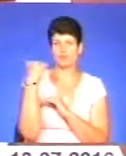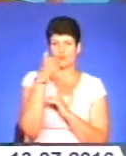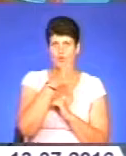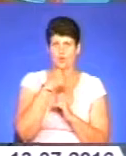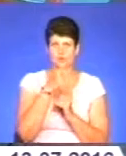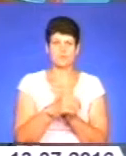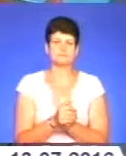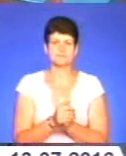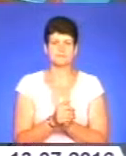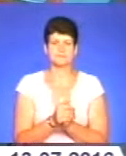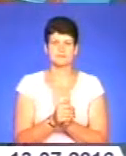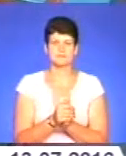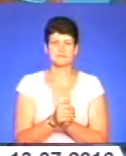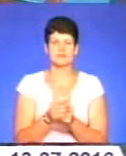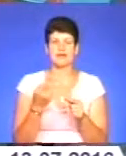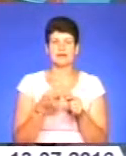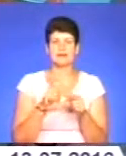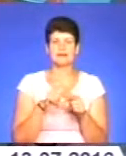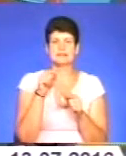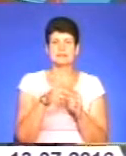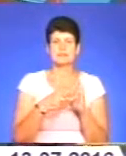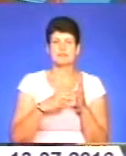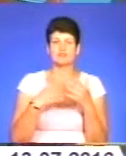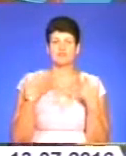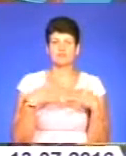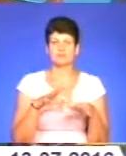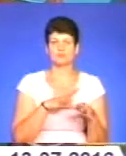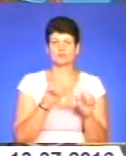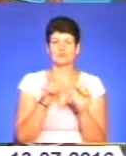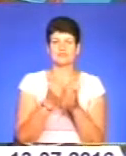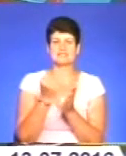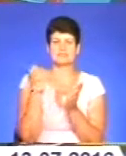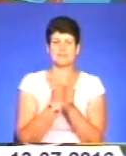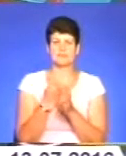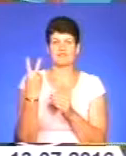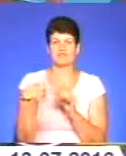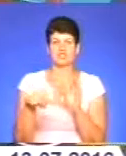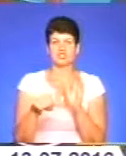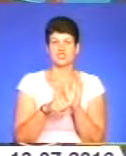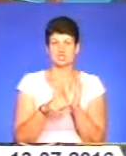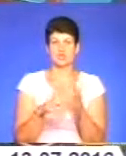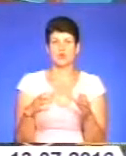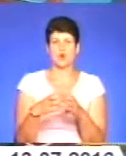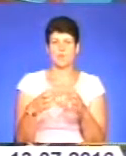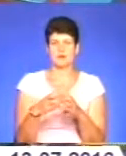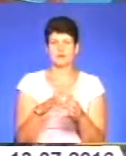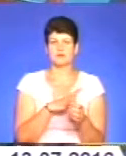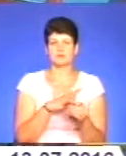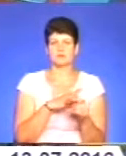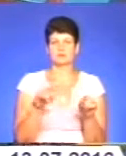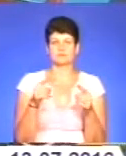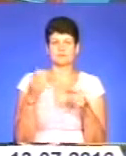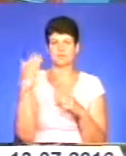Цей план вже був сформований і затверджений, фактично під 26 громад, які були утворені в минулому році, вже пройшли відповідні вибори.